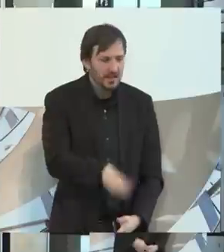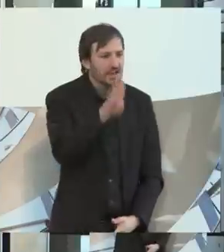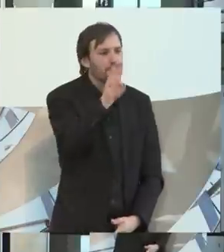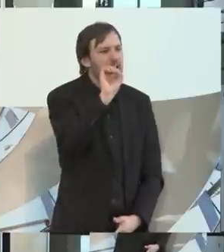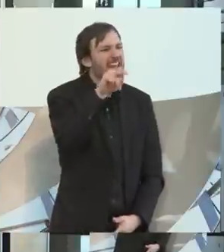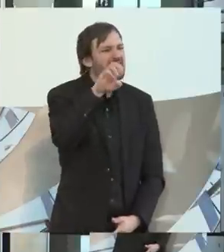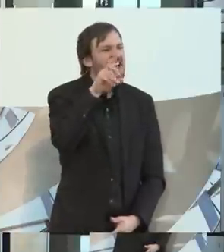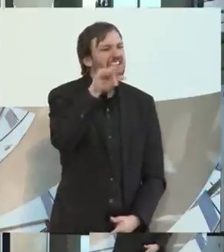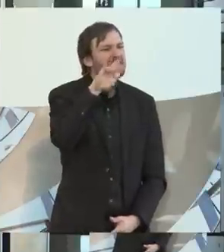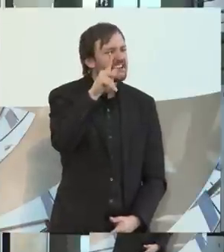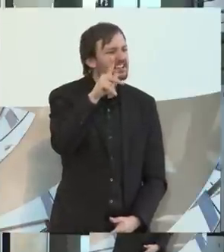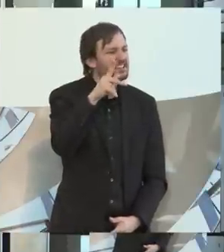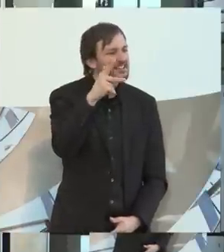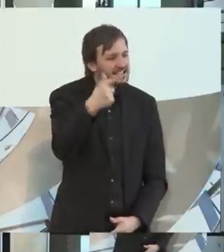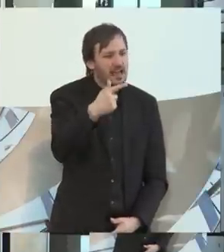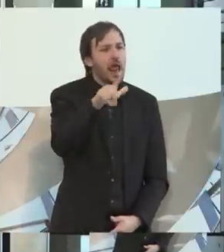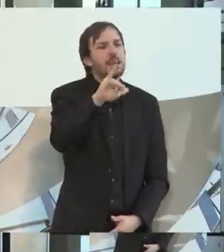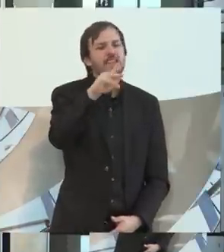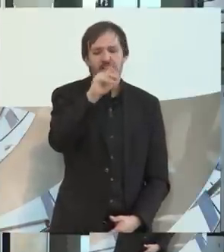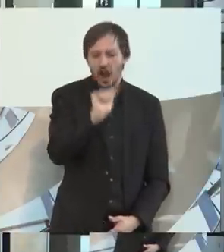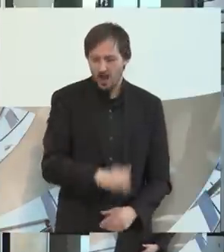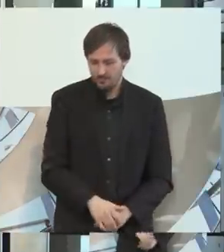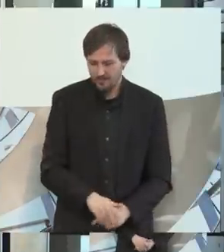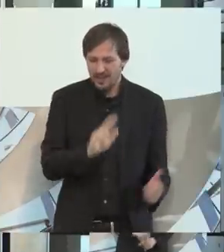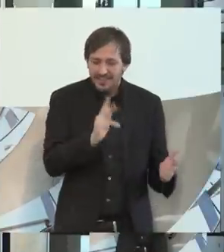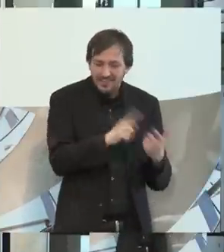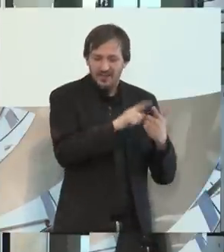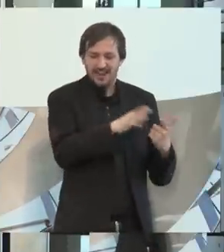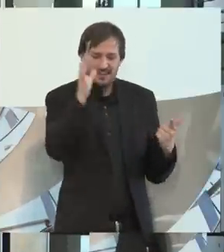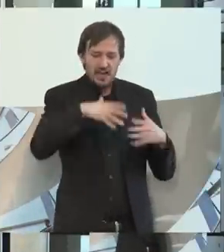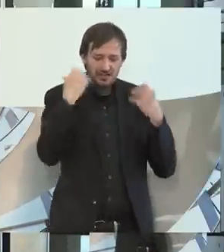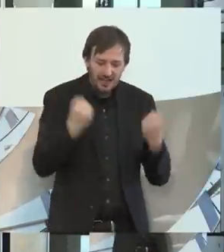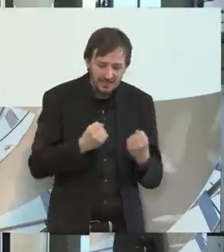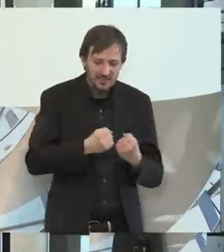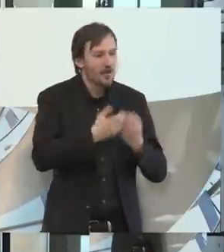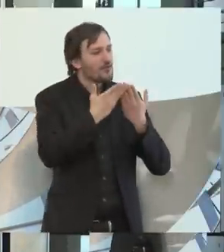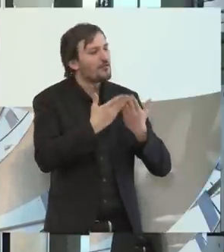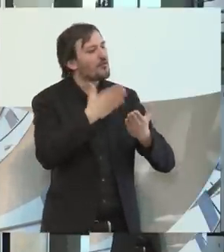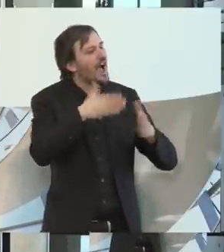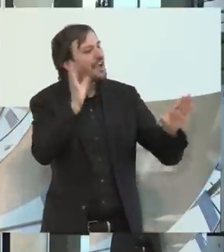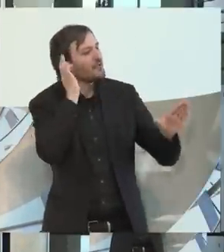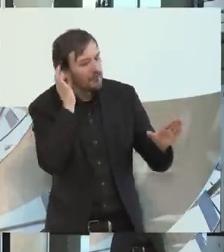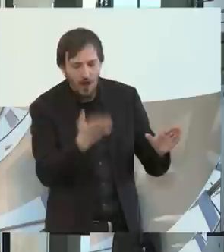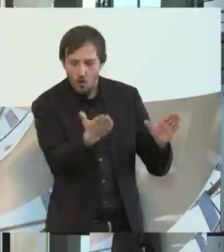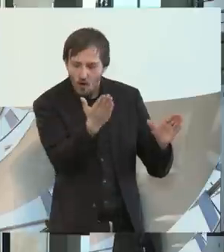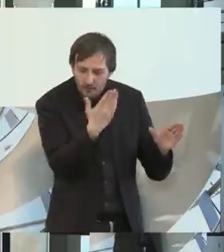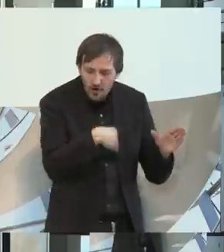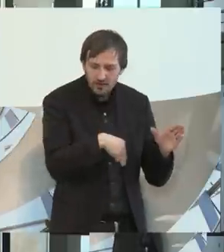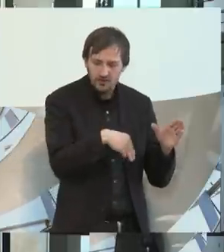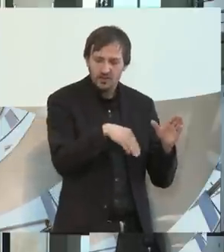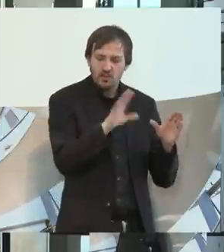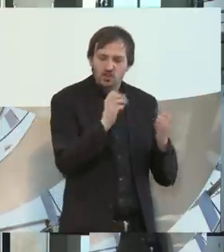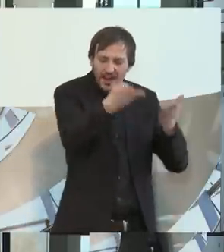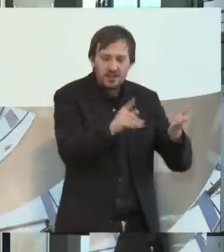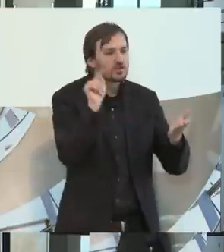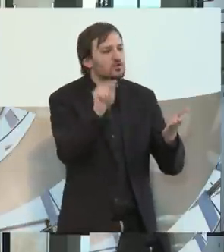Mein zweiter Gast ist Donata Freifrau von Schenk zu Schweinsberg. Sie ist von der Ausbildung her Sozialpädagogin, aber